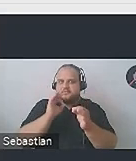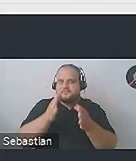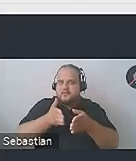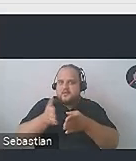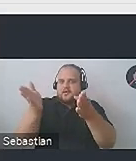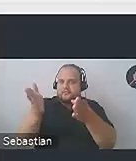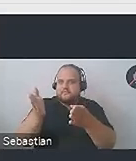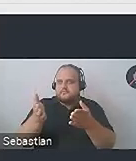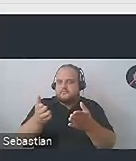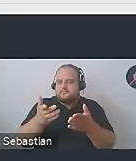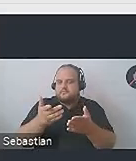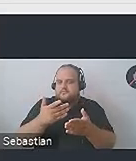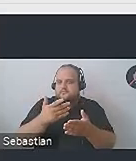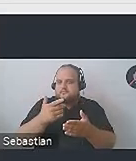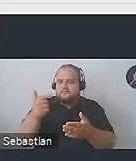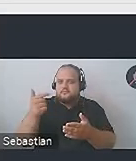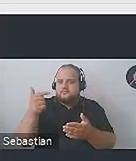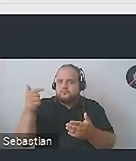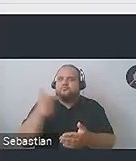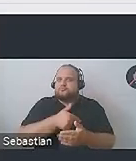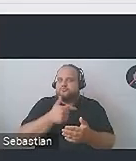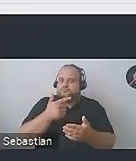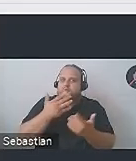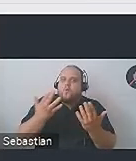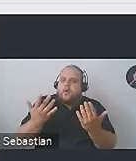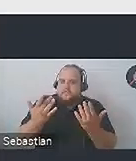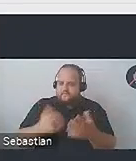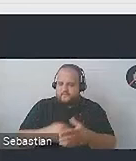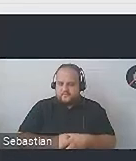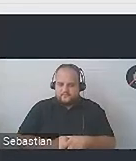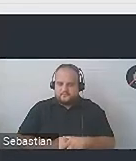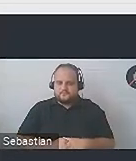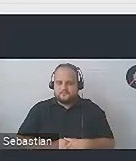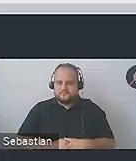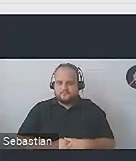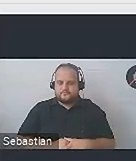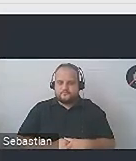nie są miejscem na pokazywanie własnej elokwencji, prawda? Bo to jednak komuś ma służyć.